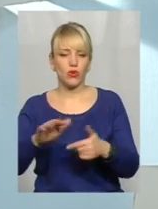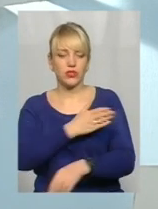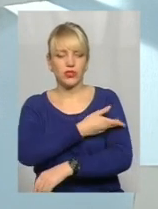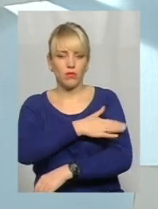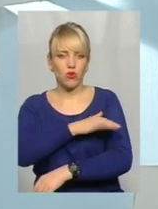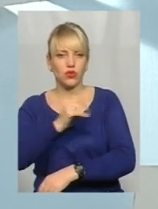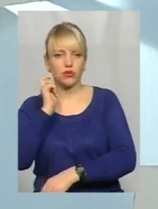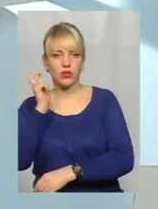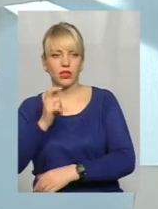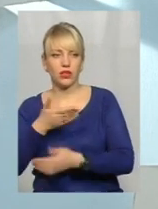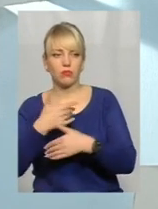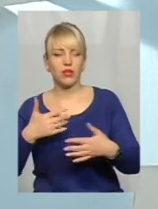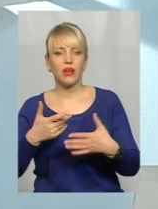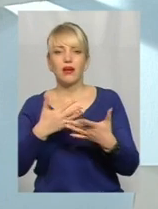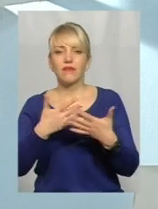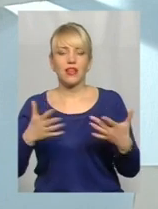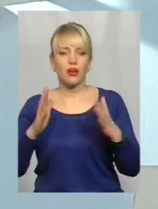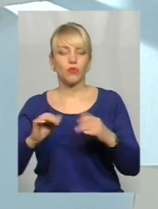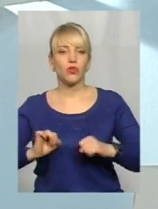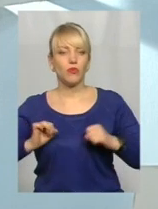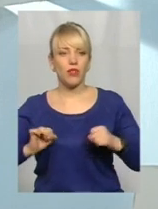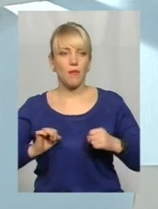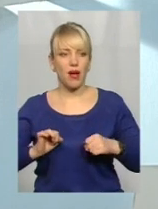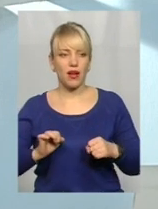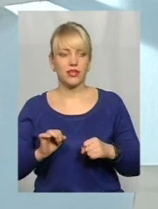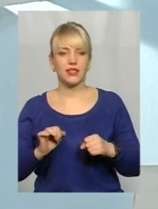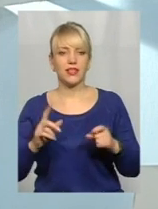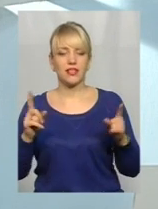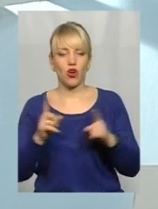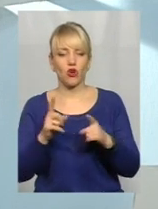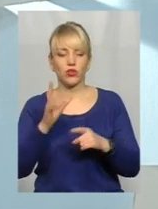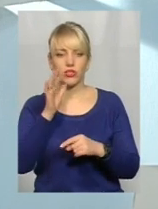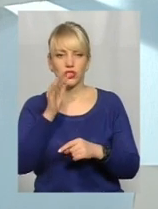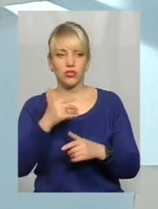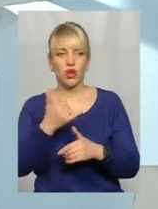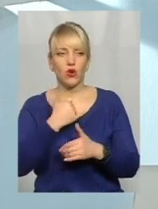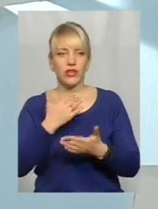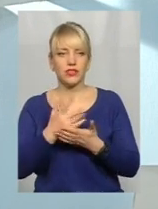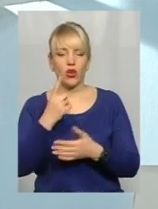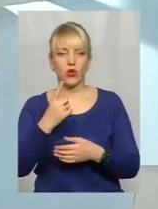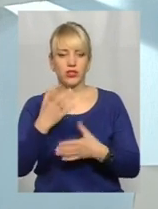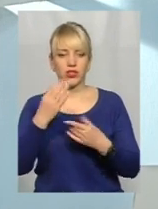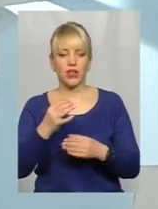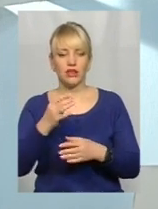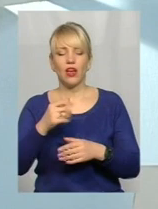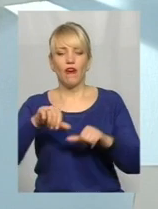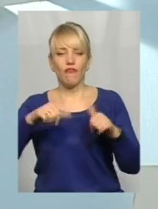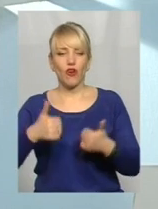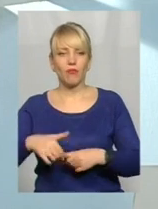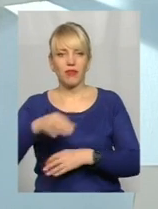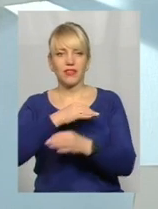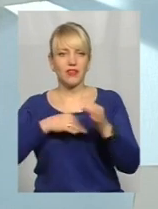Тобто ми всіляко будемо намагатися за короткий час, тому що ми маємо тільки один день формату діалогу з експертами,